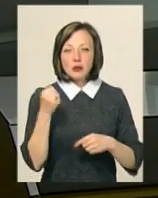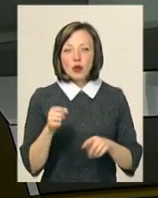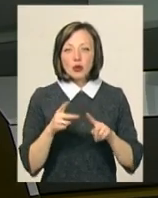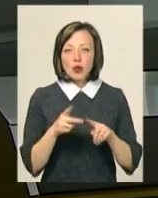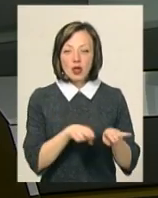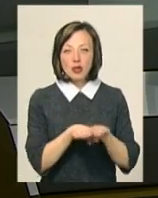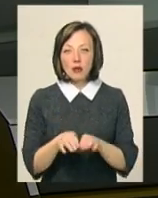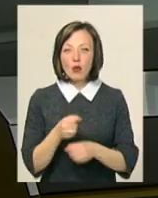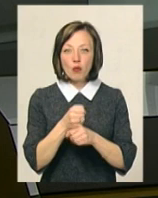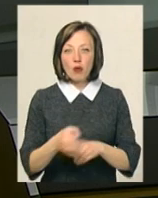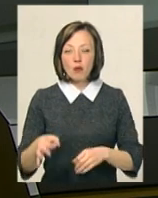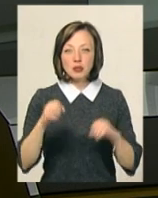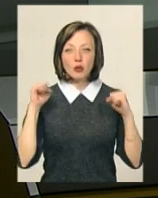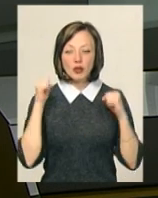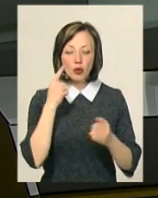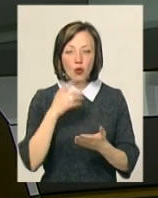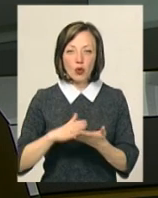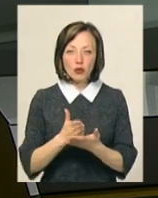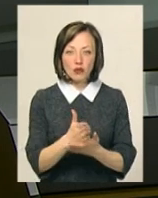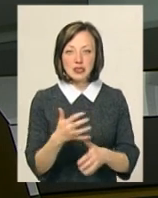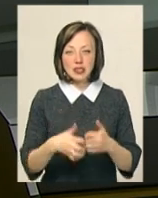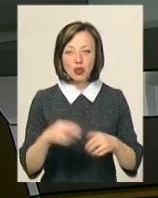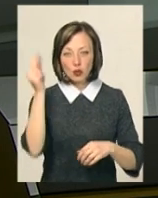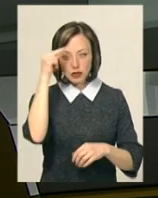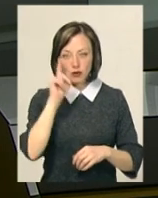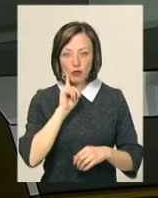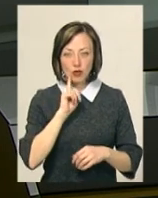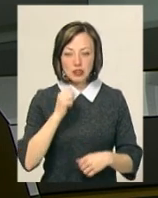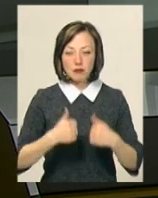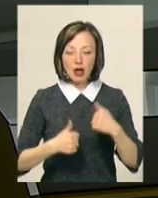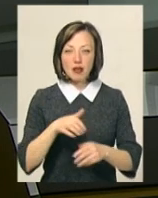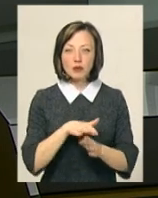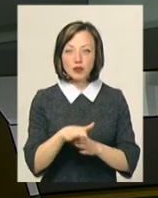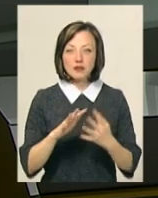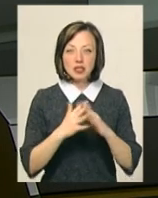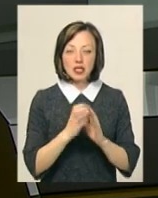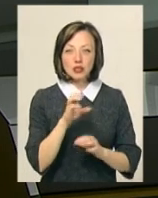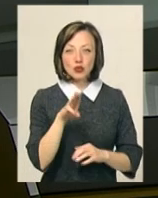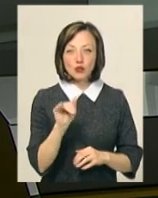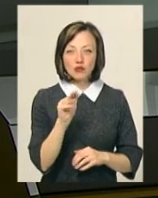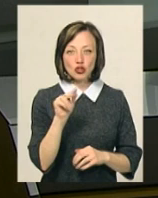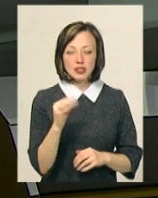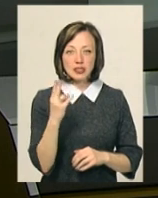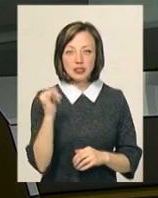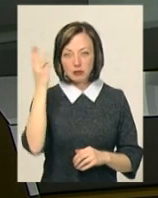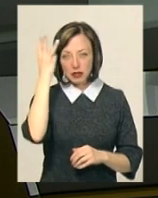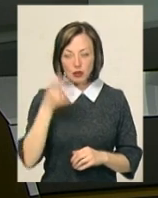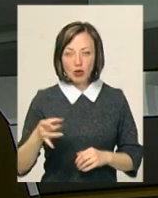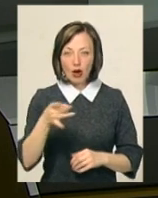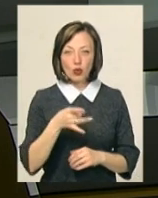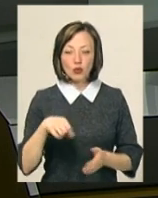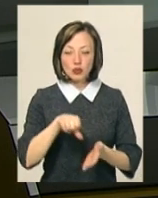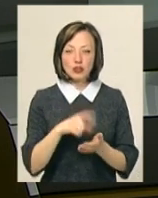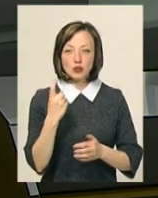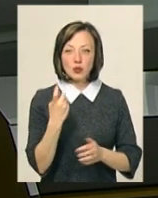етапу Кубка області зі спортивного орієнтування серед учнівської молоді. Змагання відбулися у селі Стувчинці Хмельницького району. Участь у них